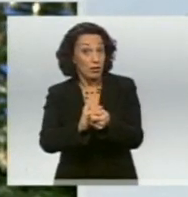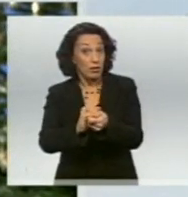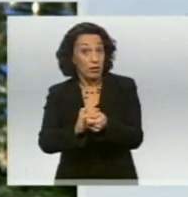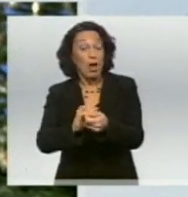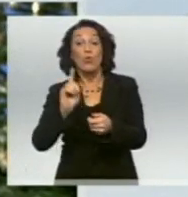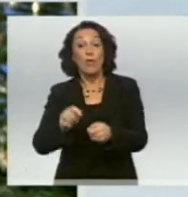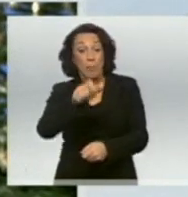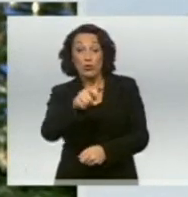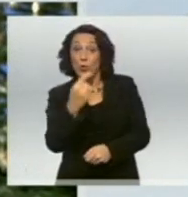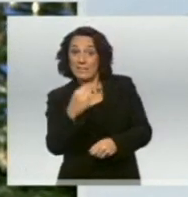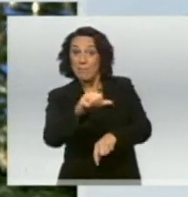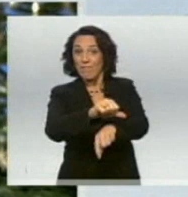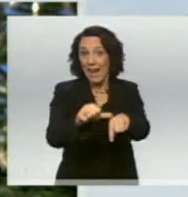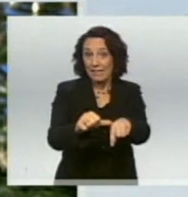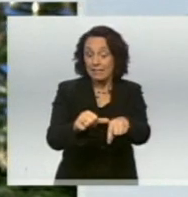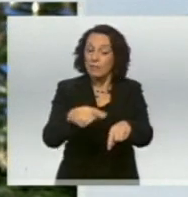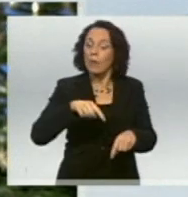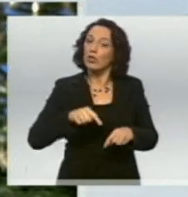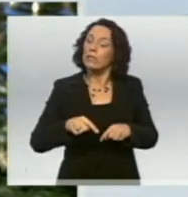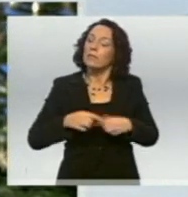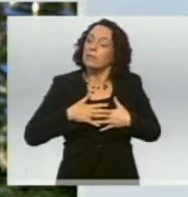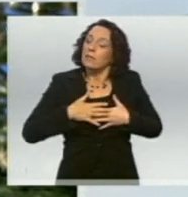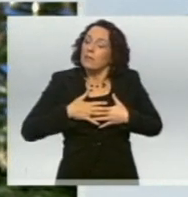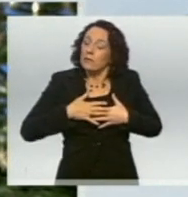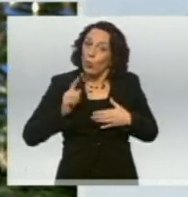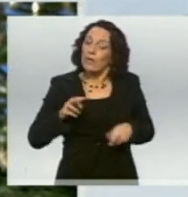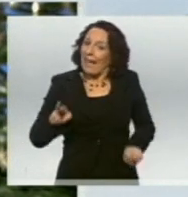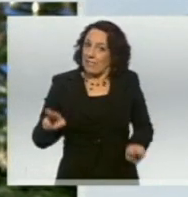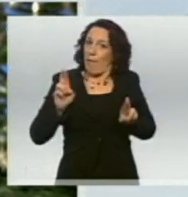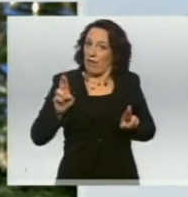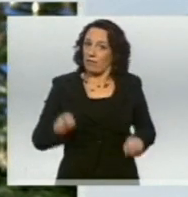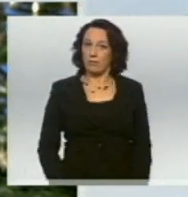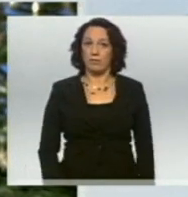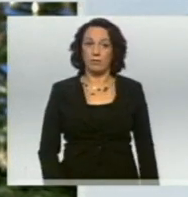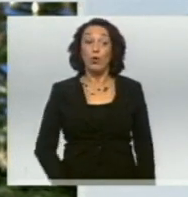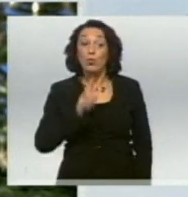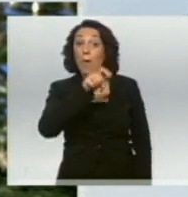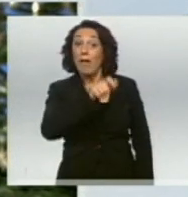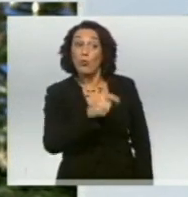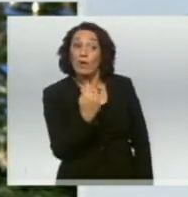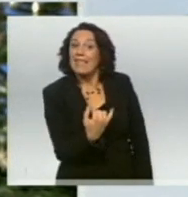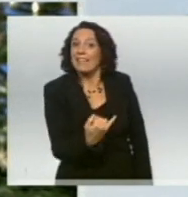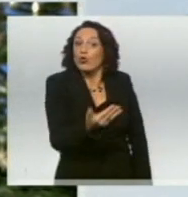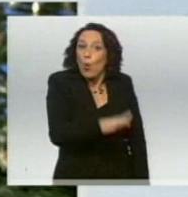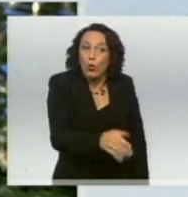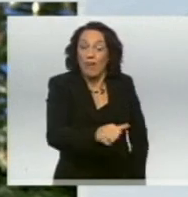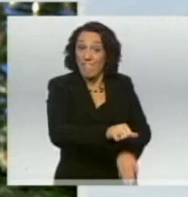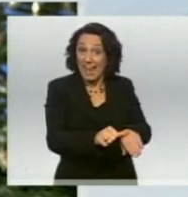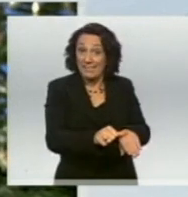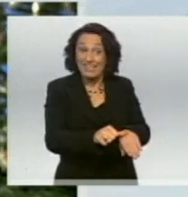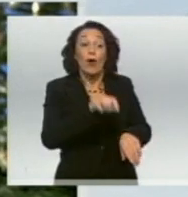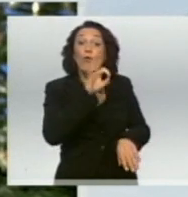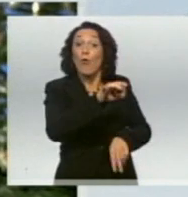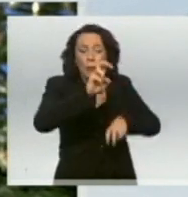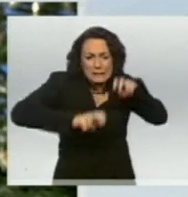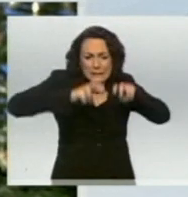Verletzten Mitgefühl und Respekt. Wir schulden nicht nur den Opfern die lückenlose Aufklärung dieser Verbrechen und